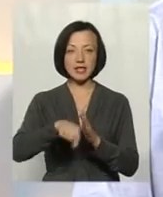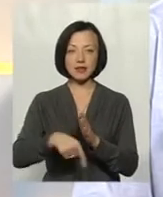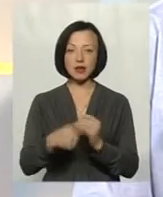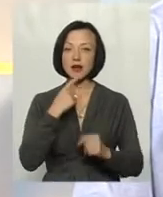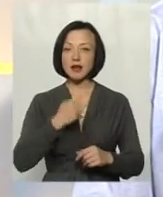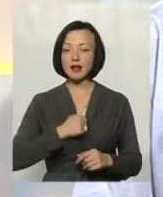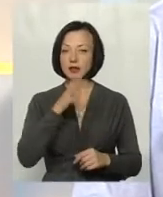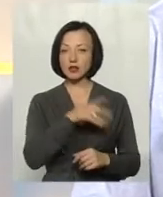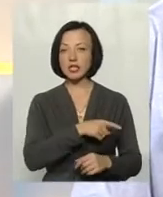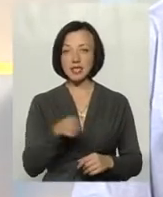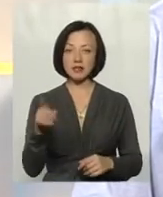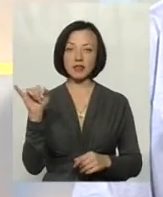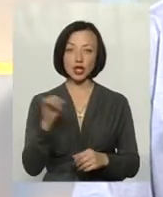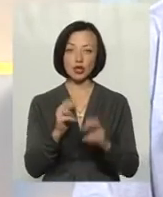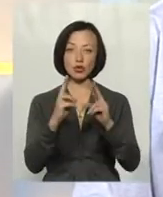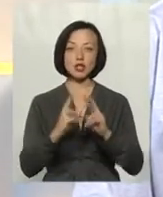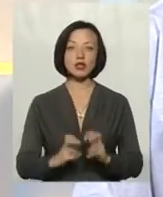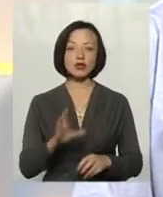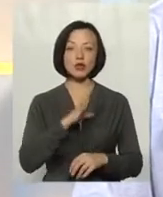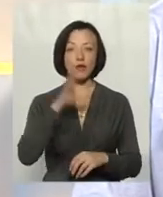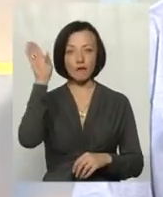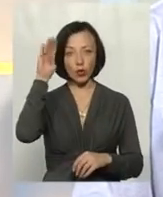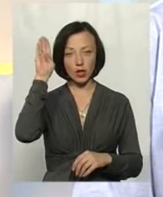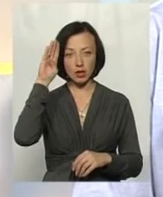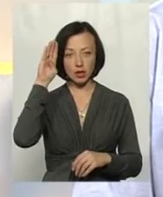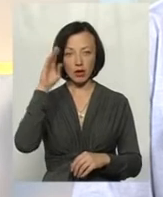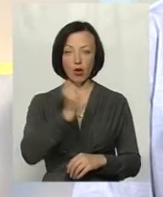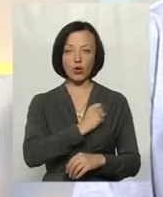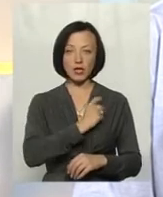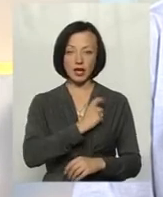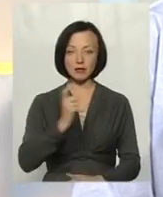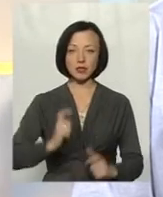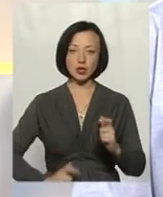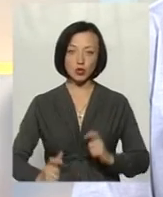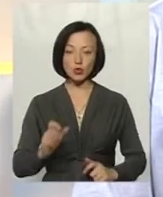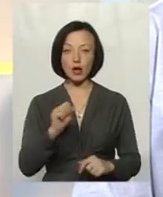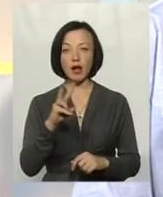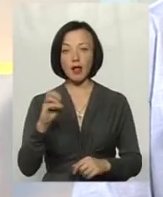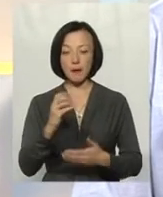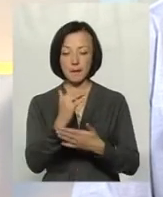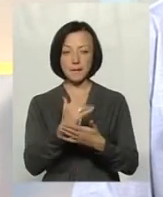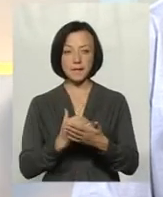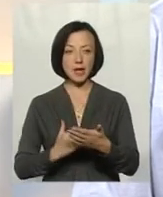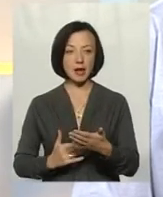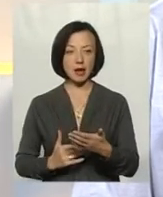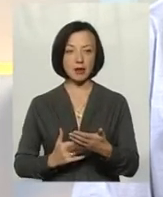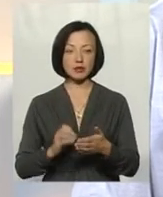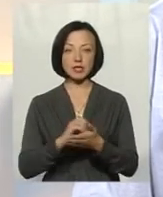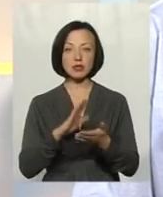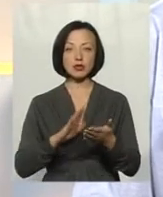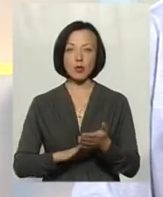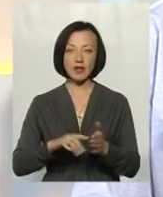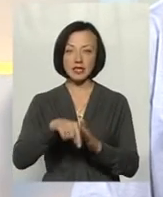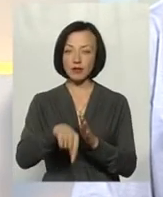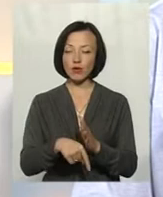радянських часів, і дослідження були води Одесою, інститутом, але в переліку зареєстрованих